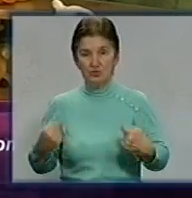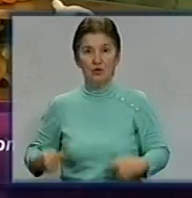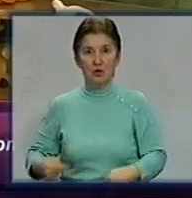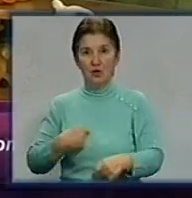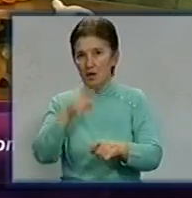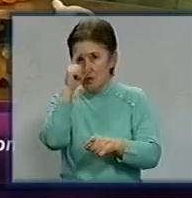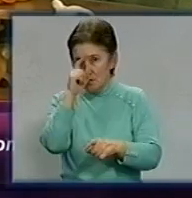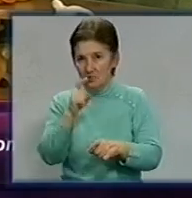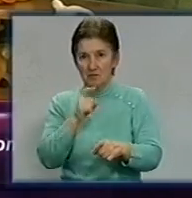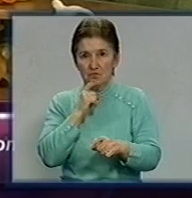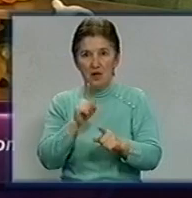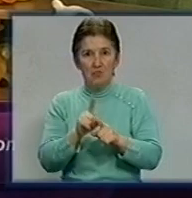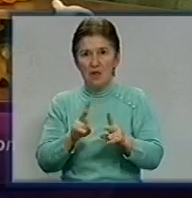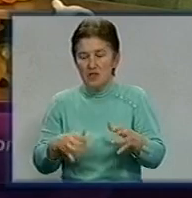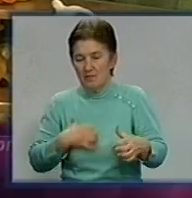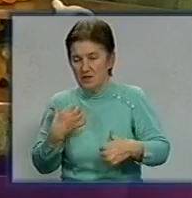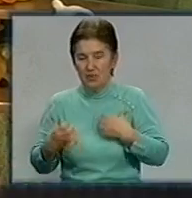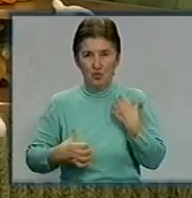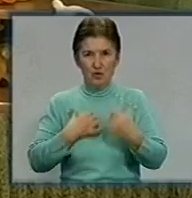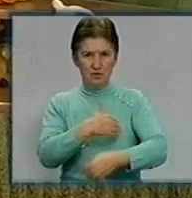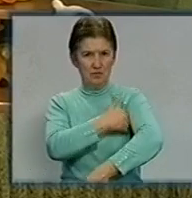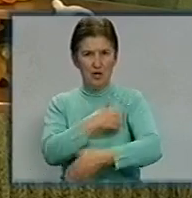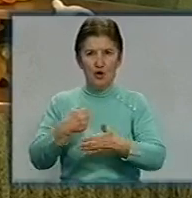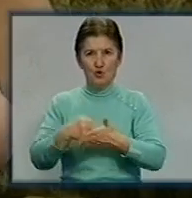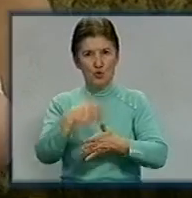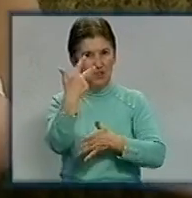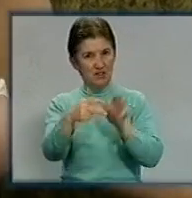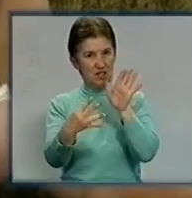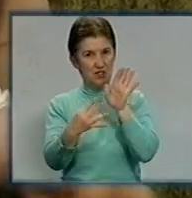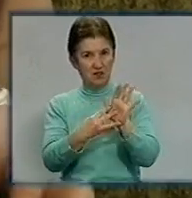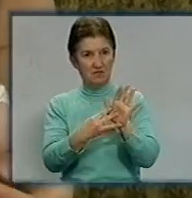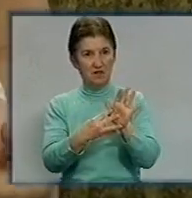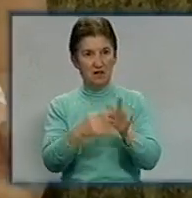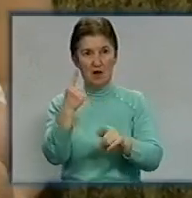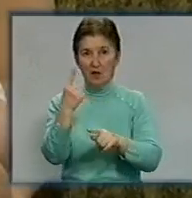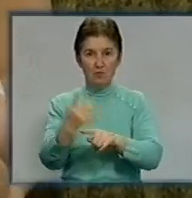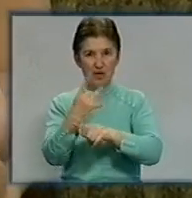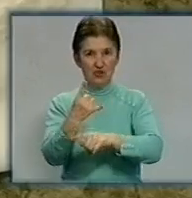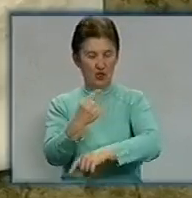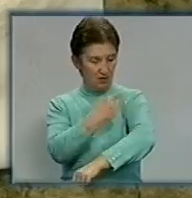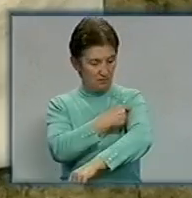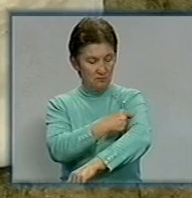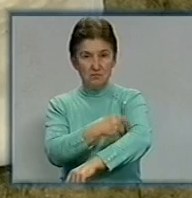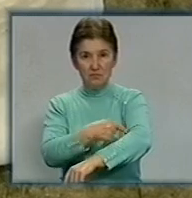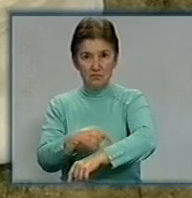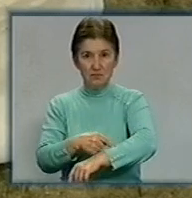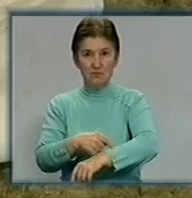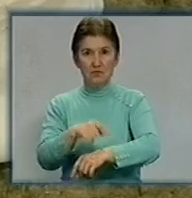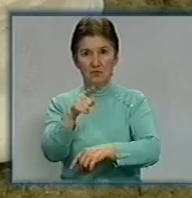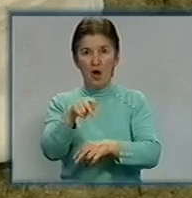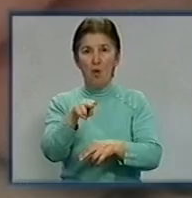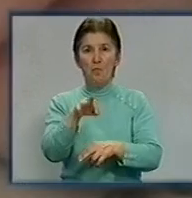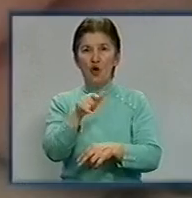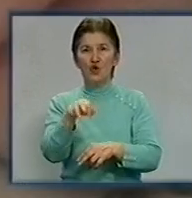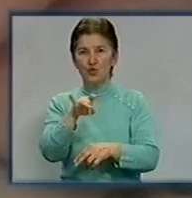була дуже безпекійна. Її температура майже до 309 градусів. Перші висипи на шкірі під підгузником у немовляти з'явились тиждень тому.